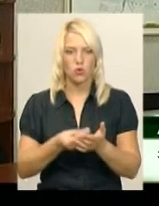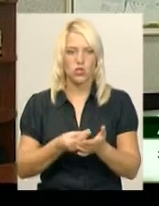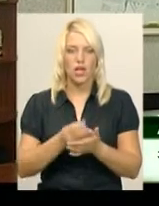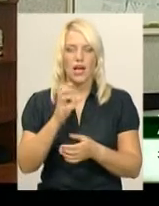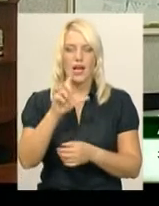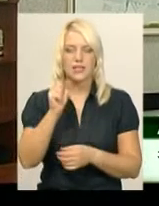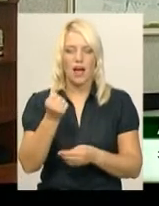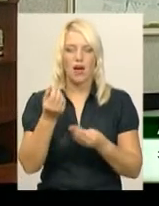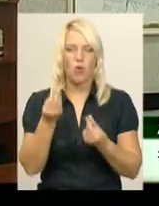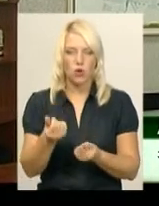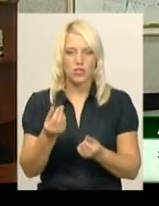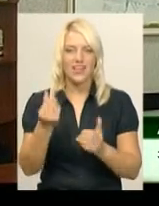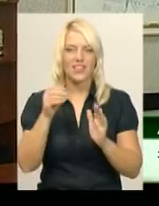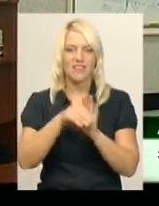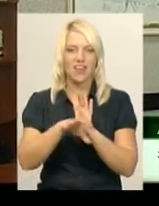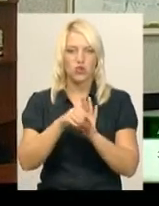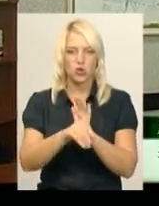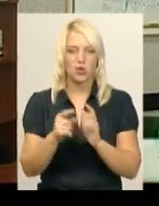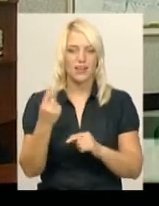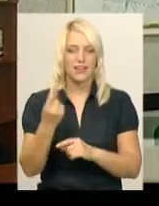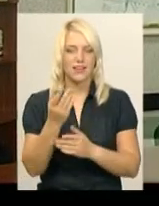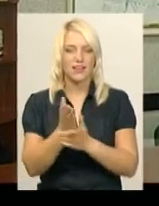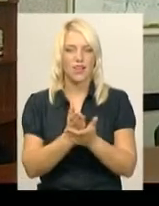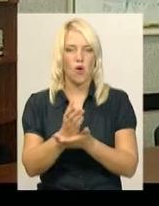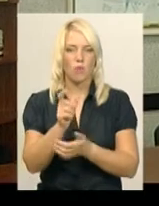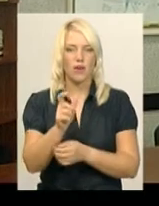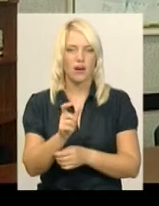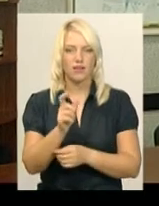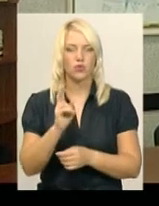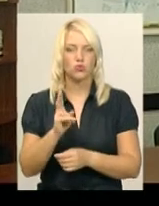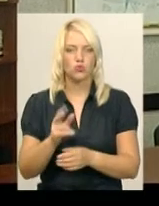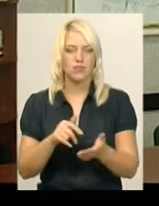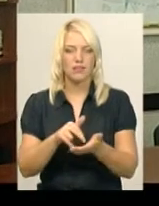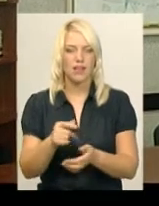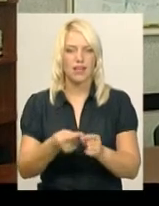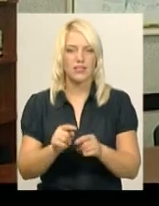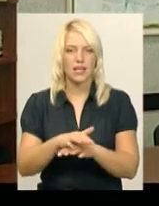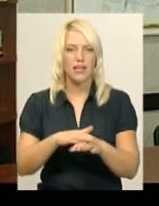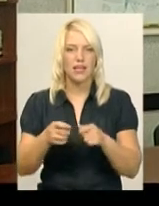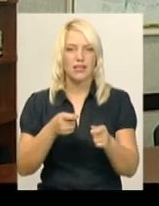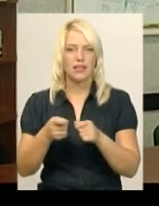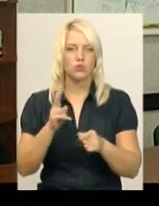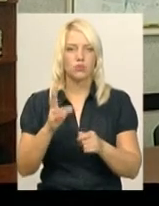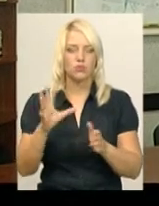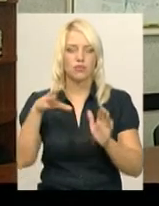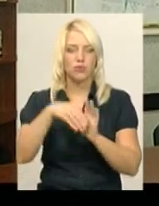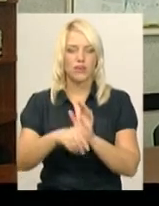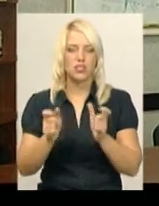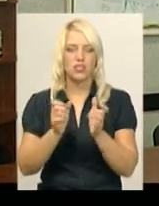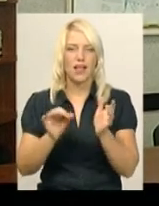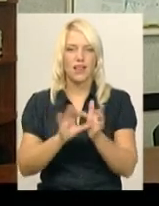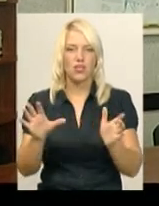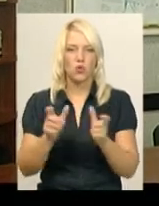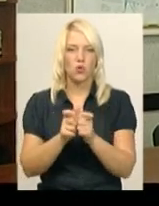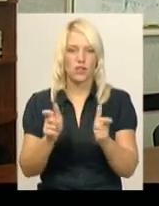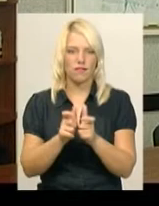інвестора. Тобто єдиний оператор, який зайде на цей ринок і буде впроваджувати електронний квиток, він